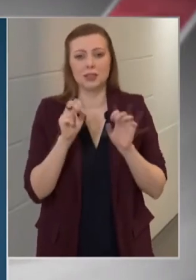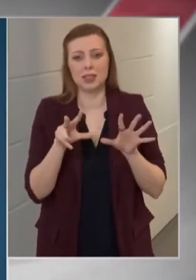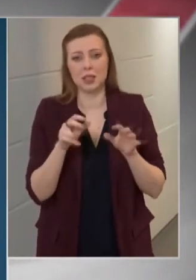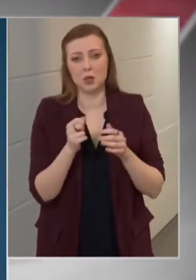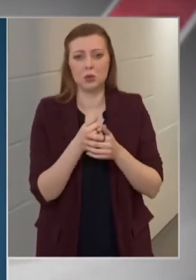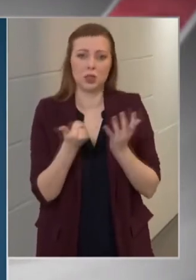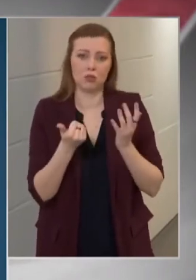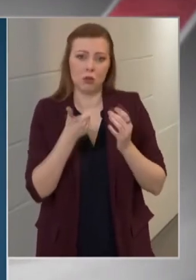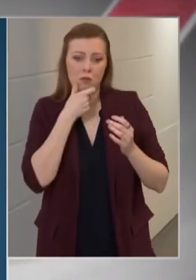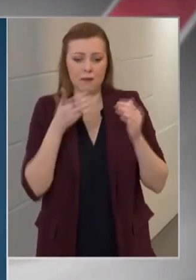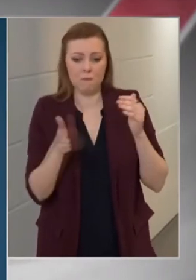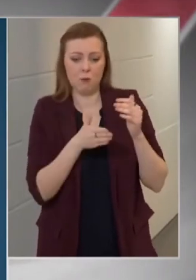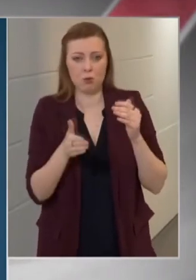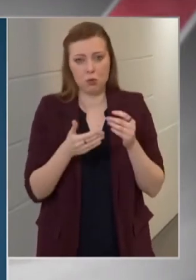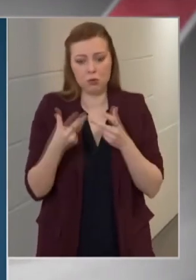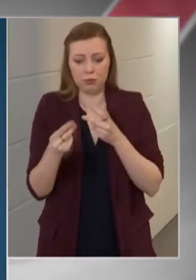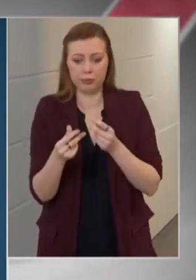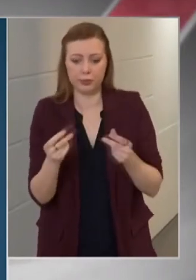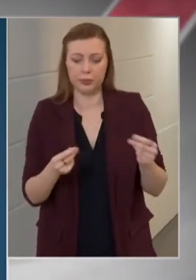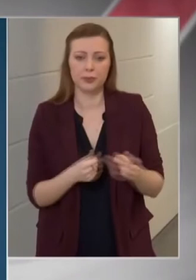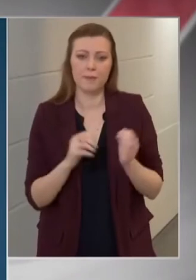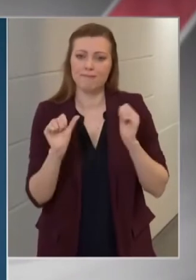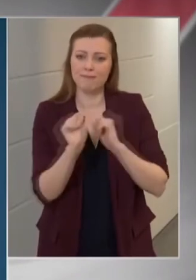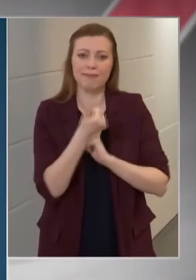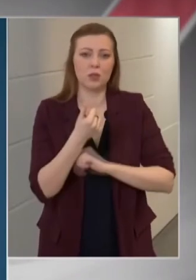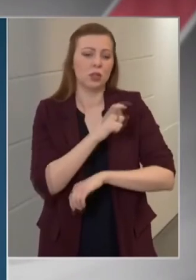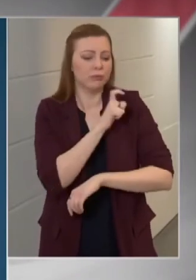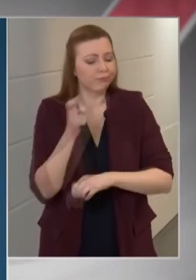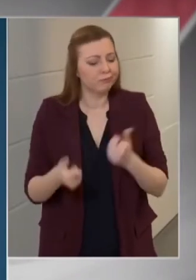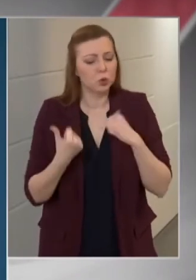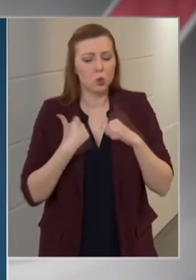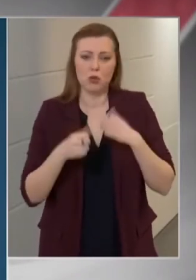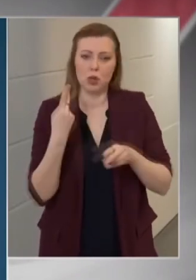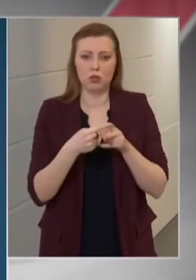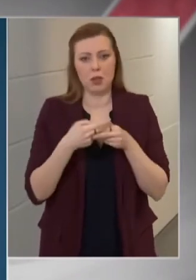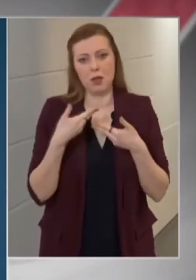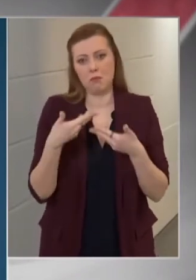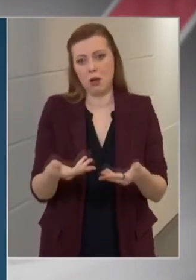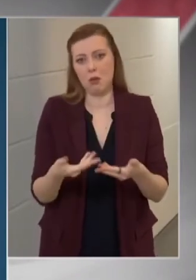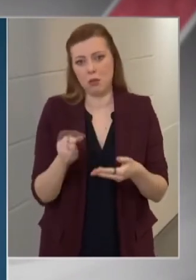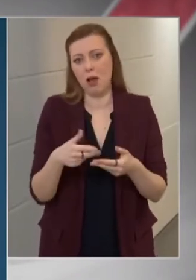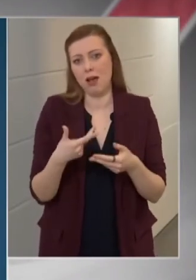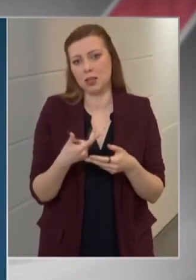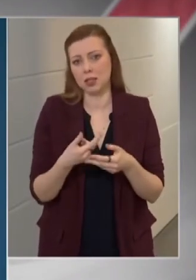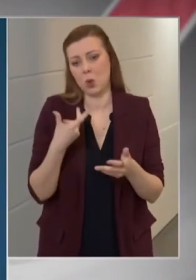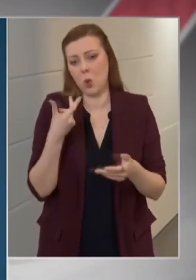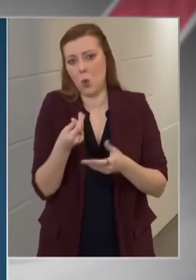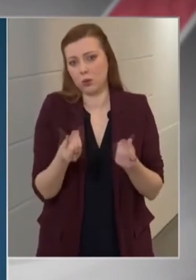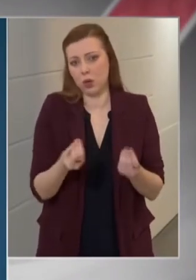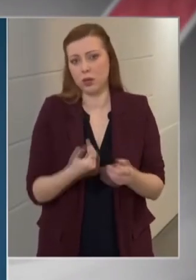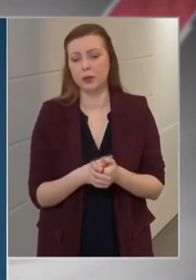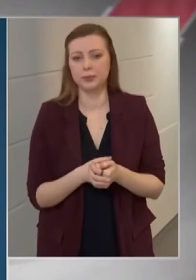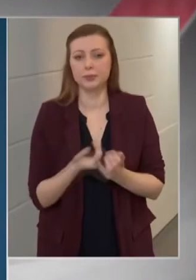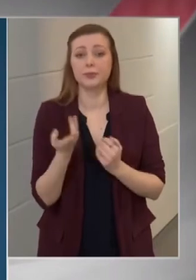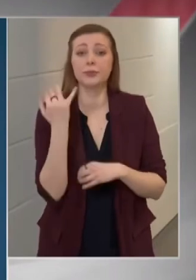hogy a kórházi oltópontos oltásokra pontosan a megadott időpontra érkezzenek. Ez azért fontos, hogy minél kevesebb személy legyen egyszerre a